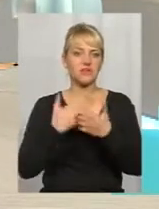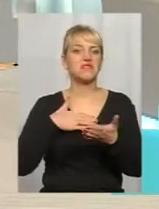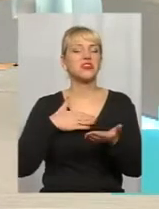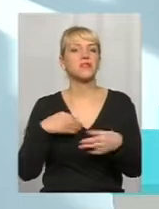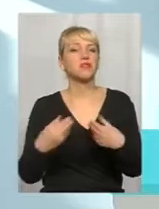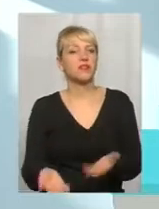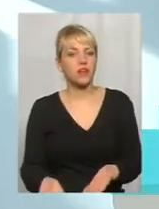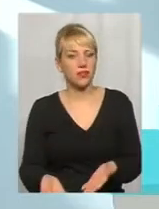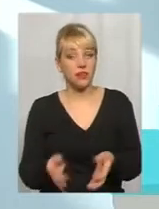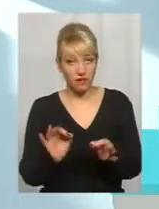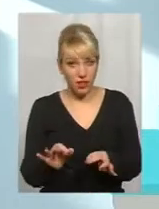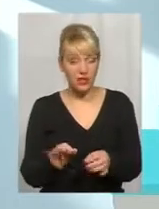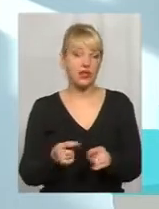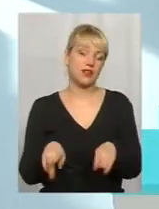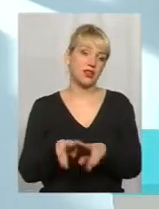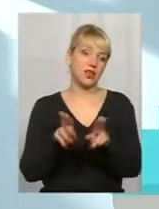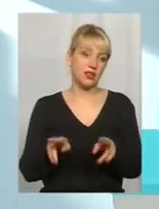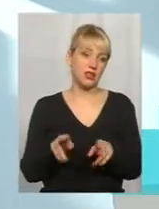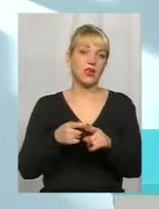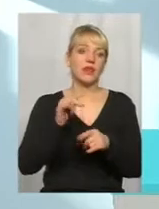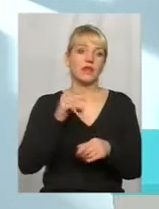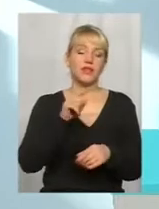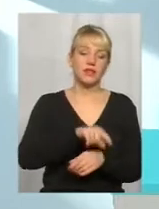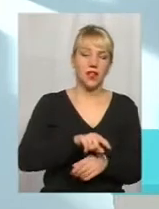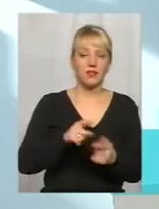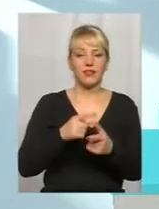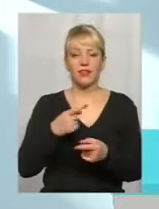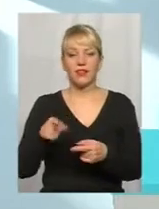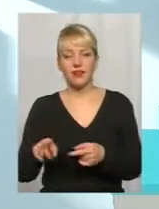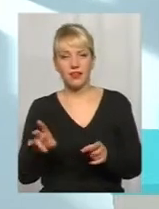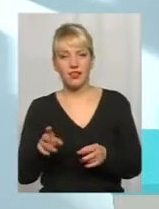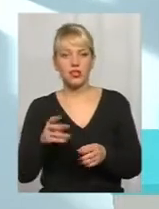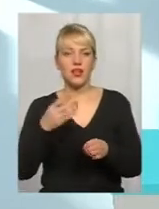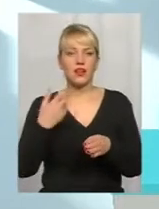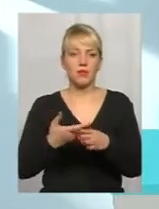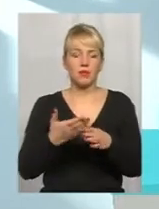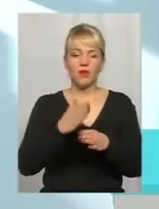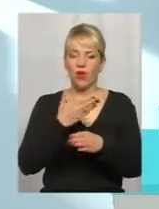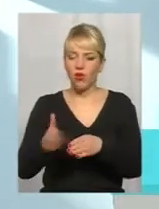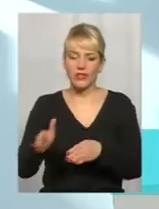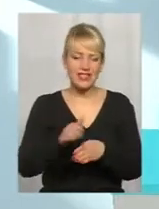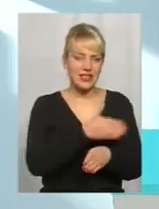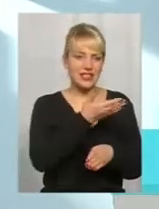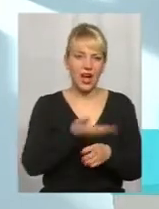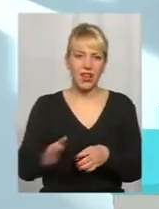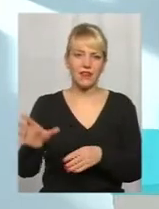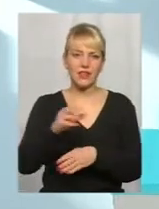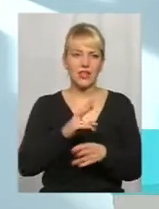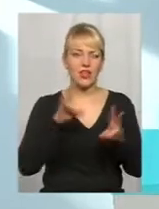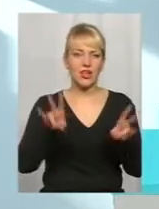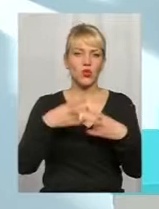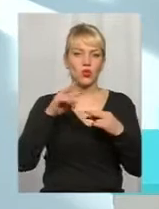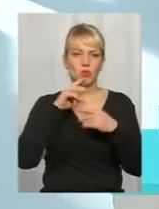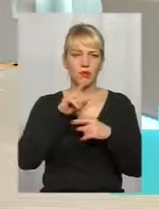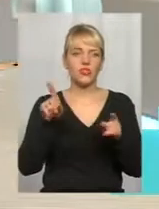верно? І, соответственно, так чи інакше, відсекає все ненужні препарати, ми пришли к тому, с чого ми